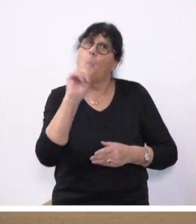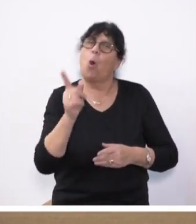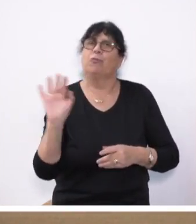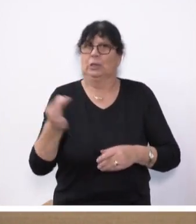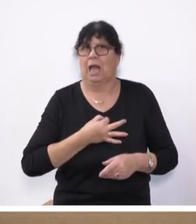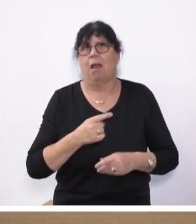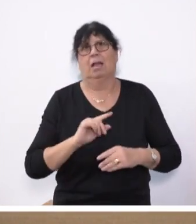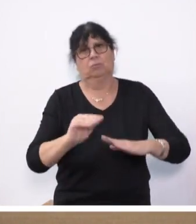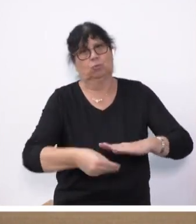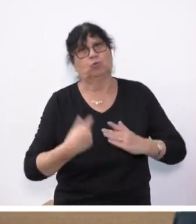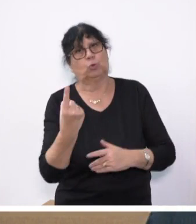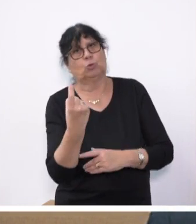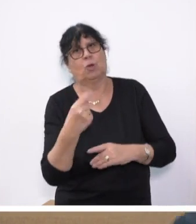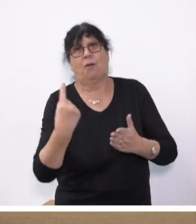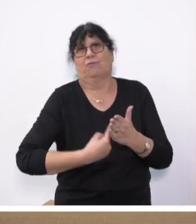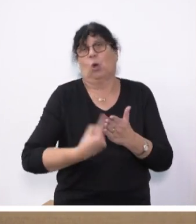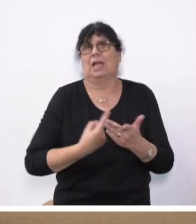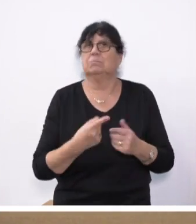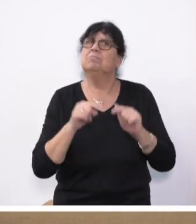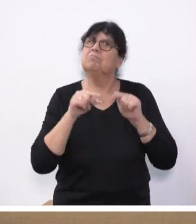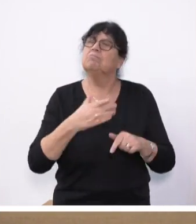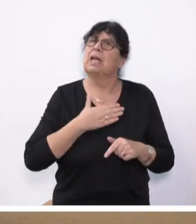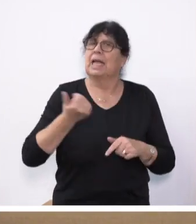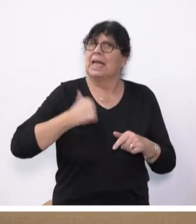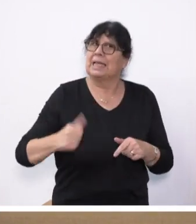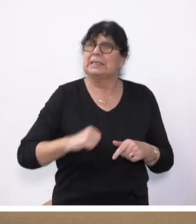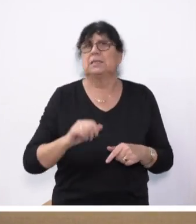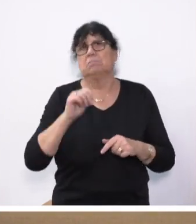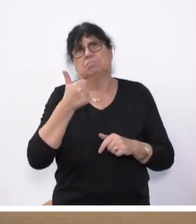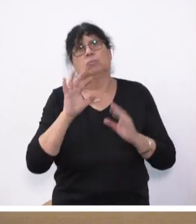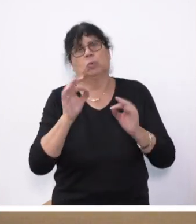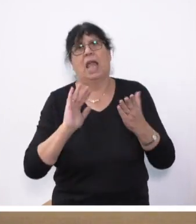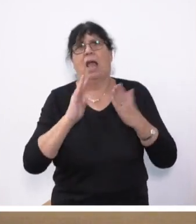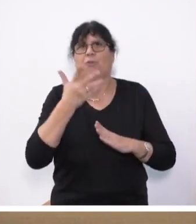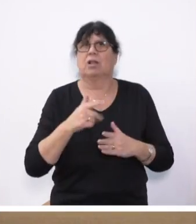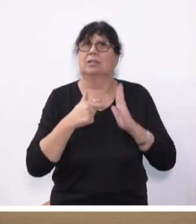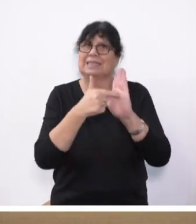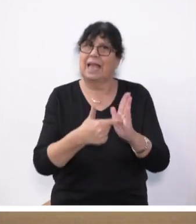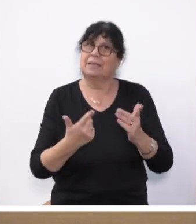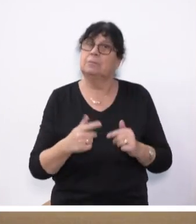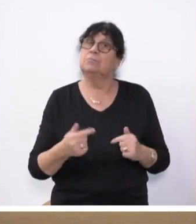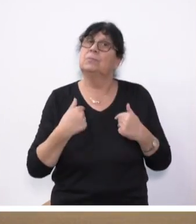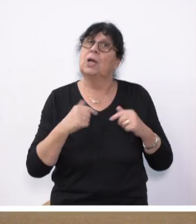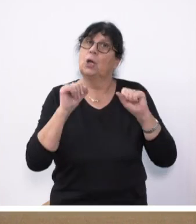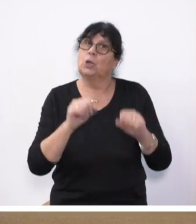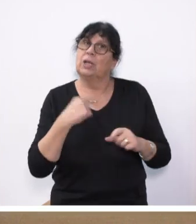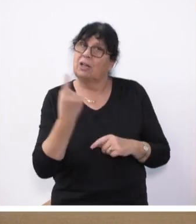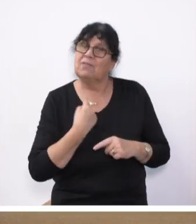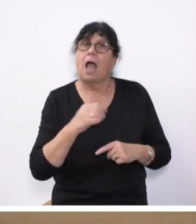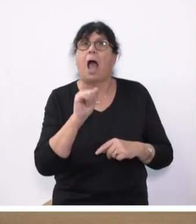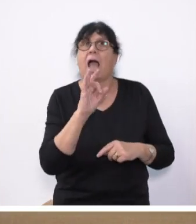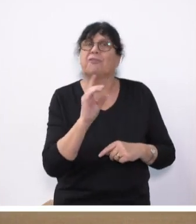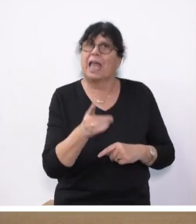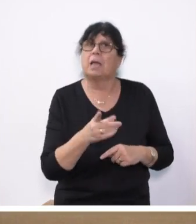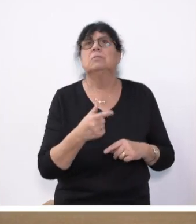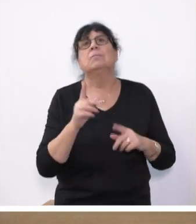einzusetzen. Und das hat gestern zu einem sichtbaren Erfolg geführt. Und da können wir uns, und auch die AfD, da